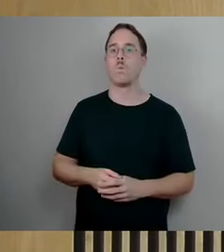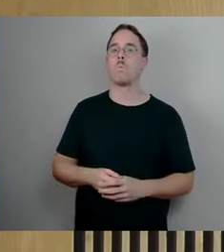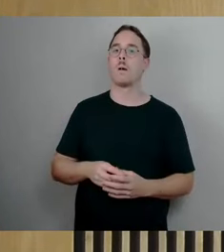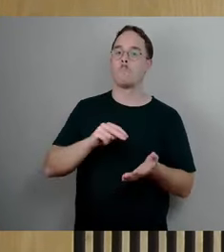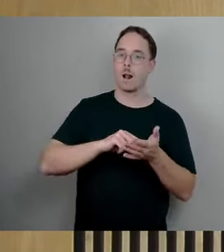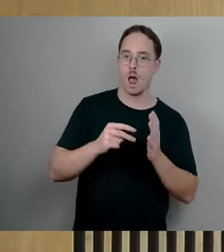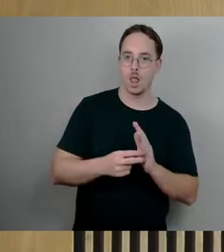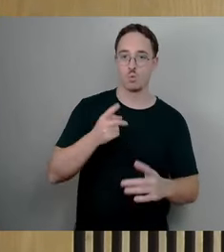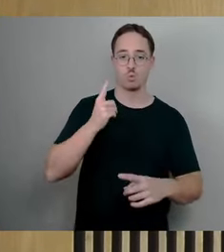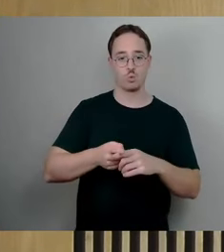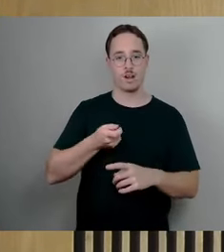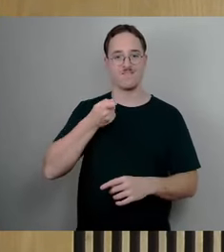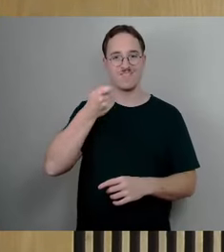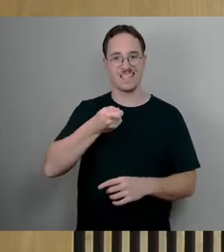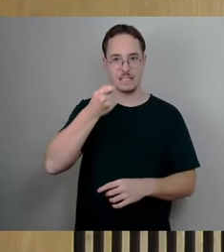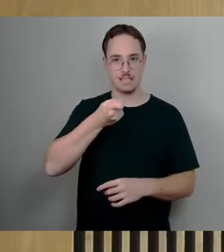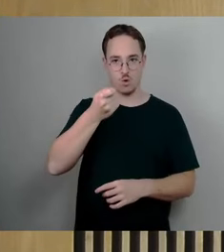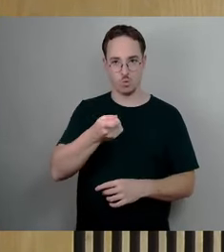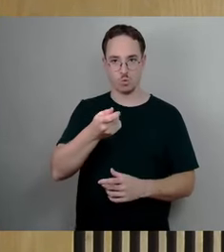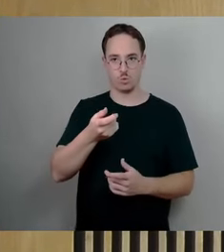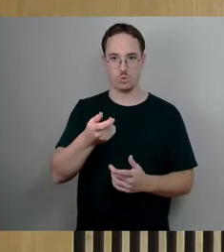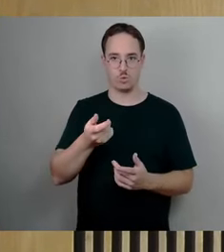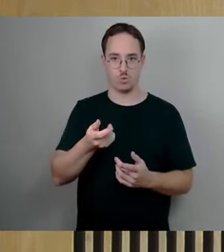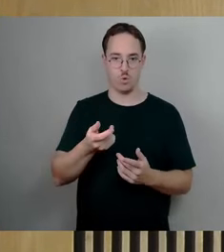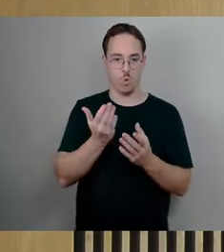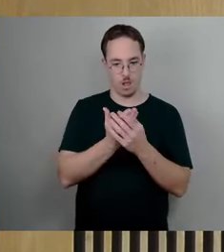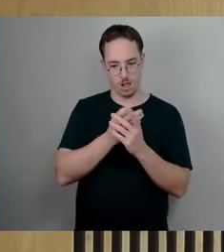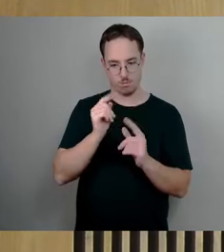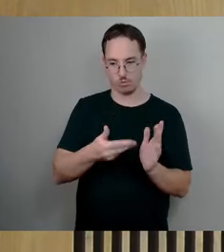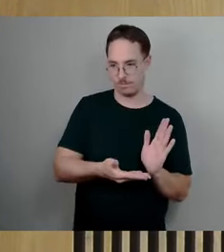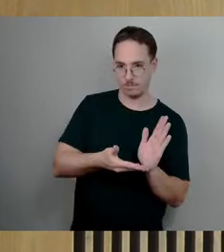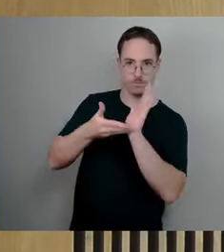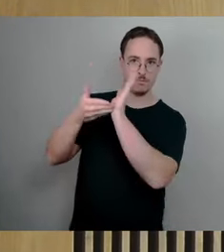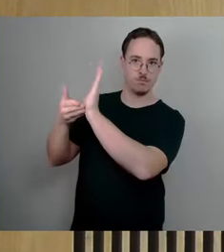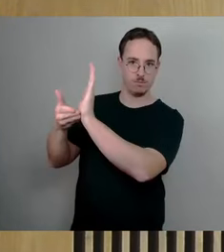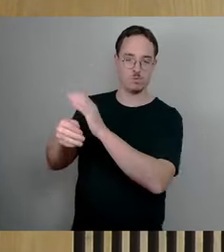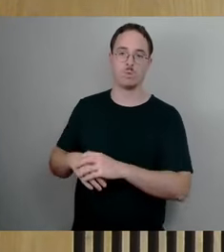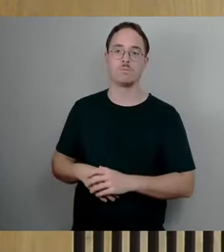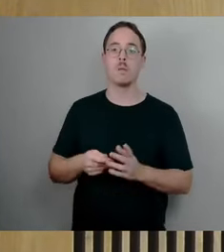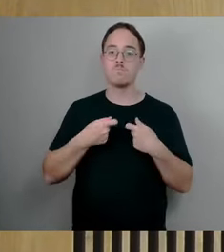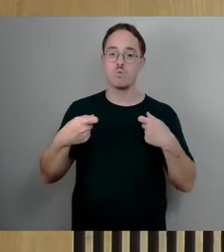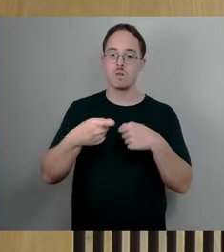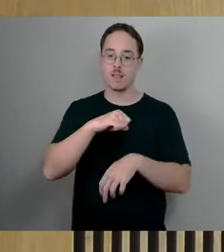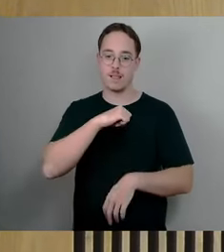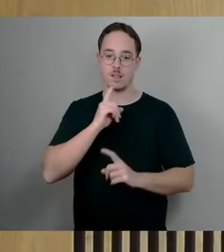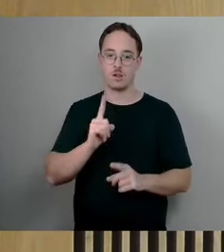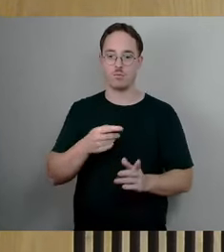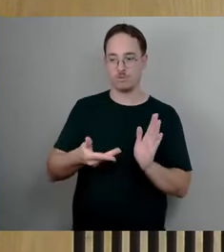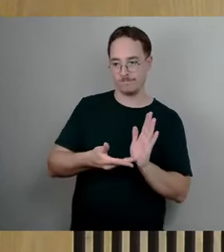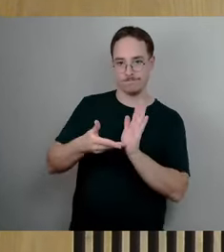vorlegen, sonst kriegt man gar nichts. Das Bundesinteresse muss plausibel dargelegt sein und es muss eine nachvollziehbare